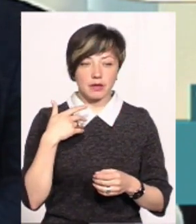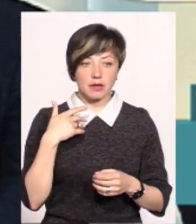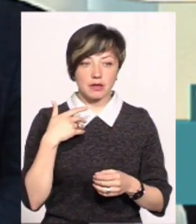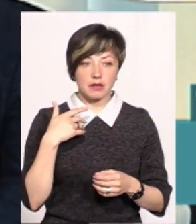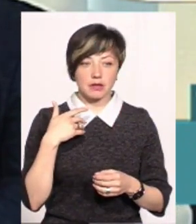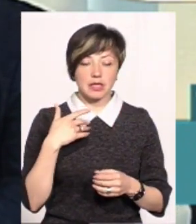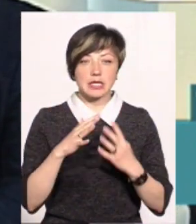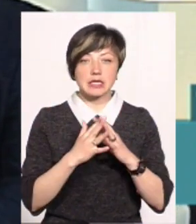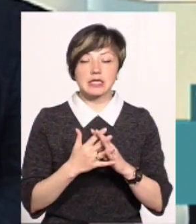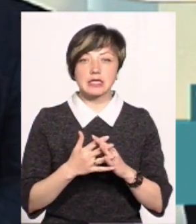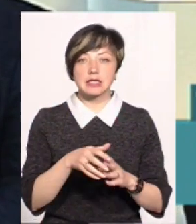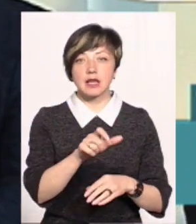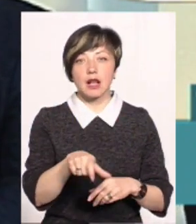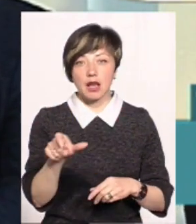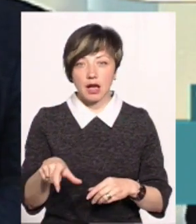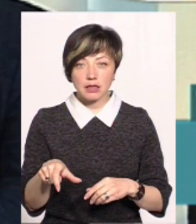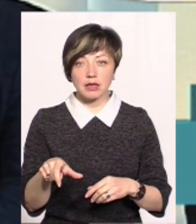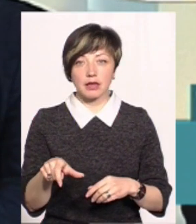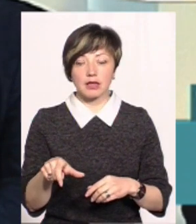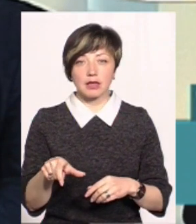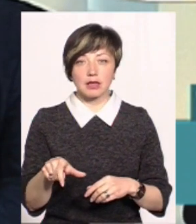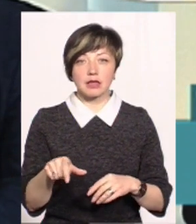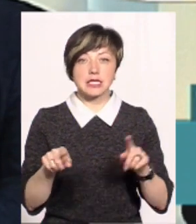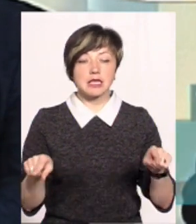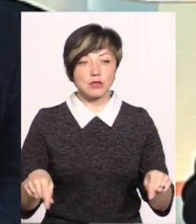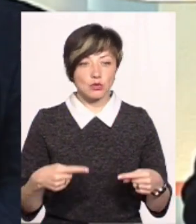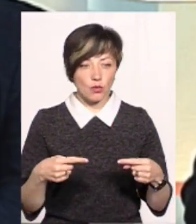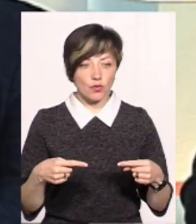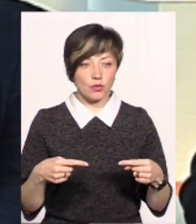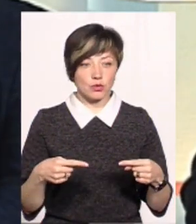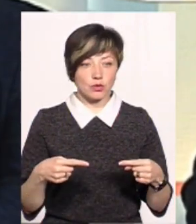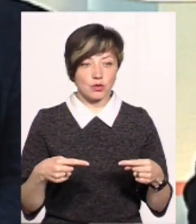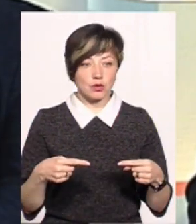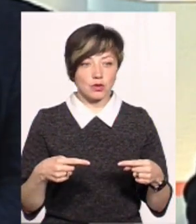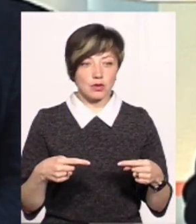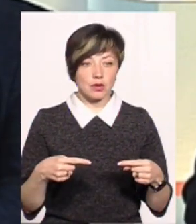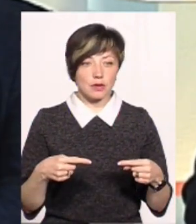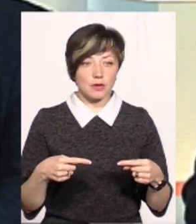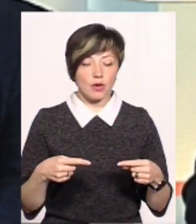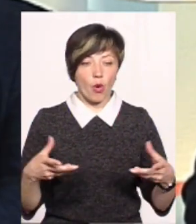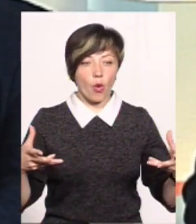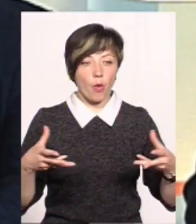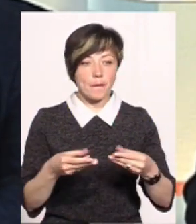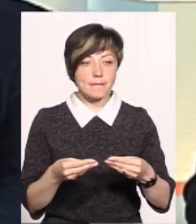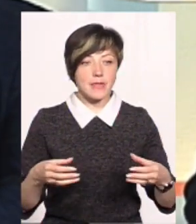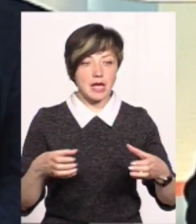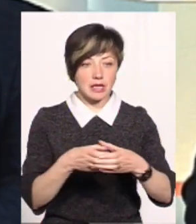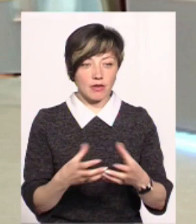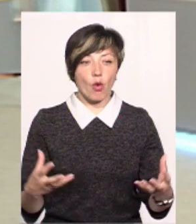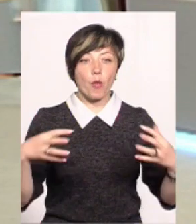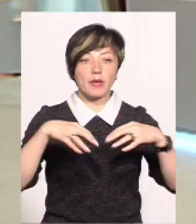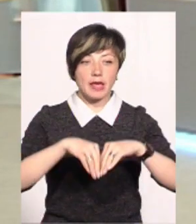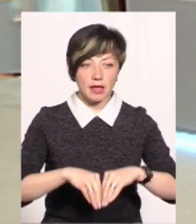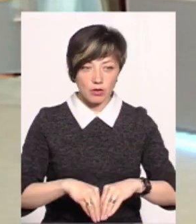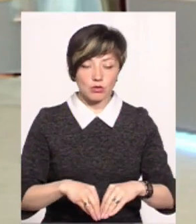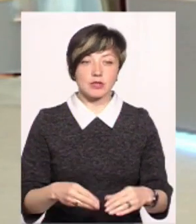Коли селяни засновують такий кооператив, який буде